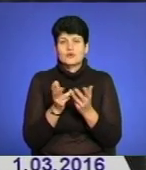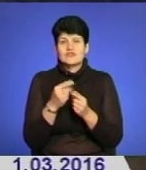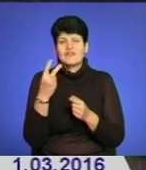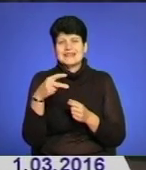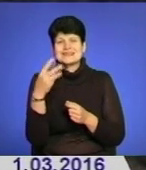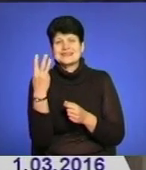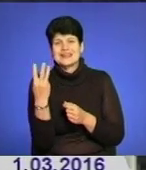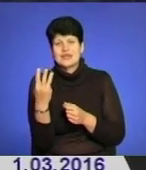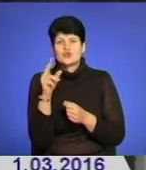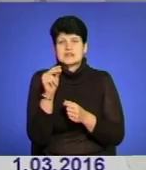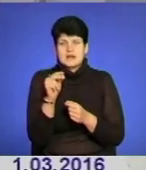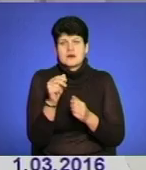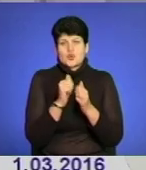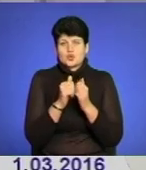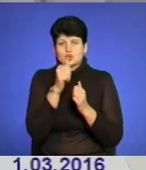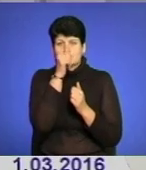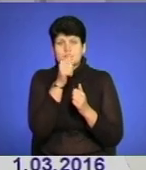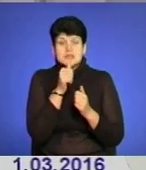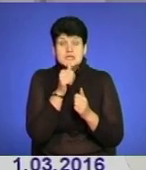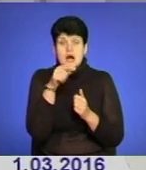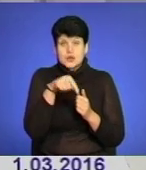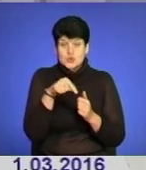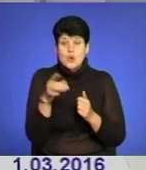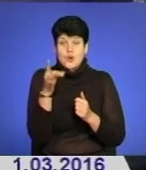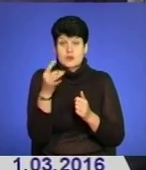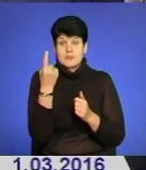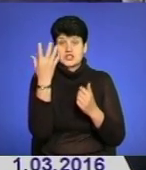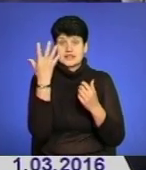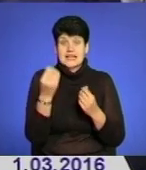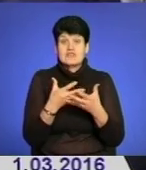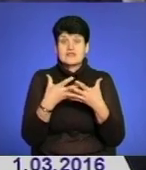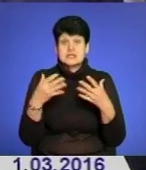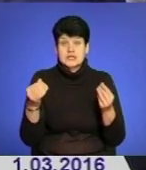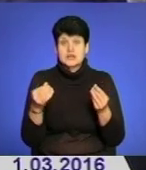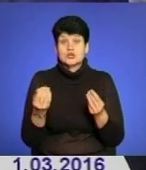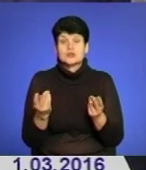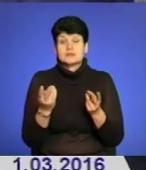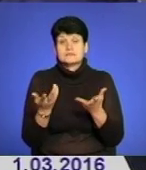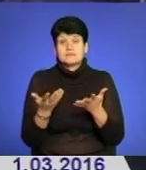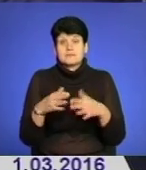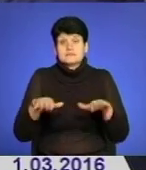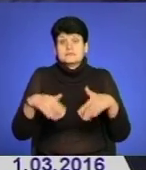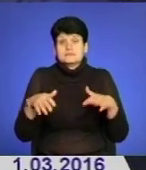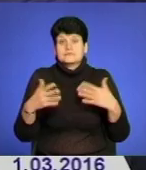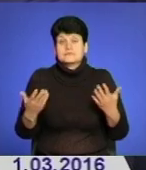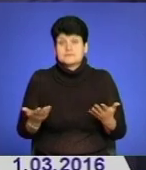числа поточного місяця. Та цього разу перший день весни зустрічають з порожніми гаманцями.